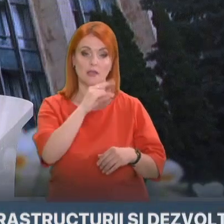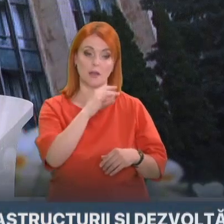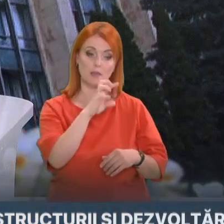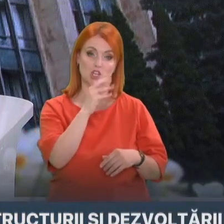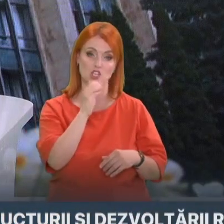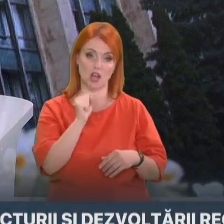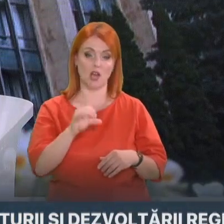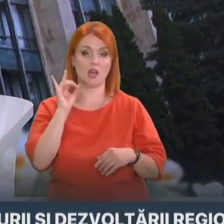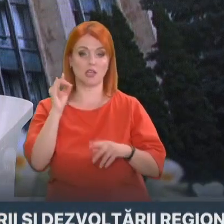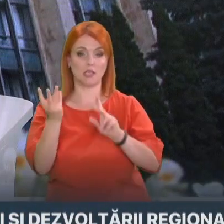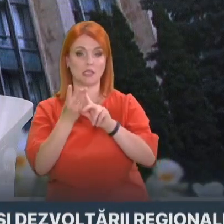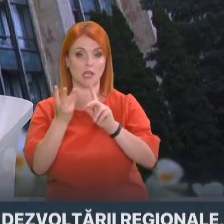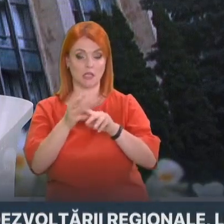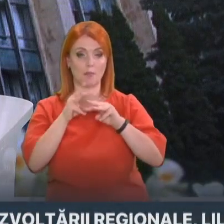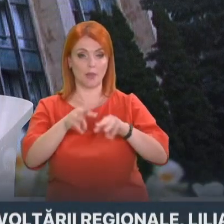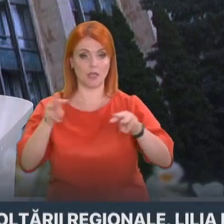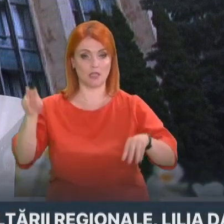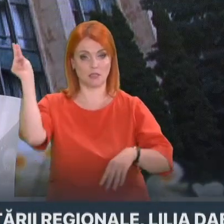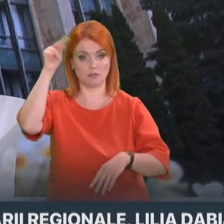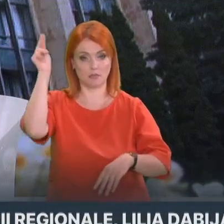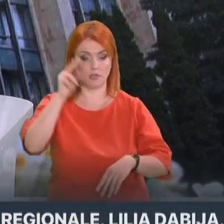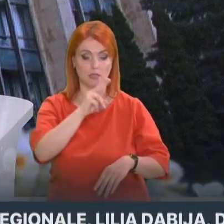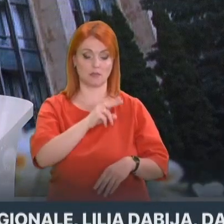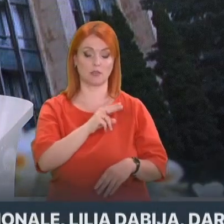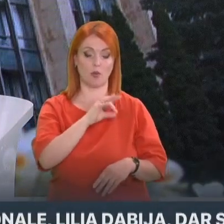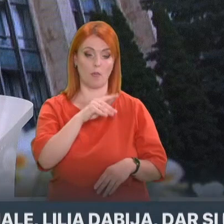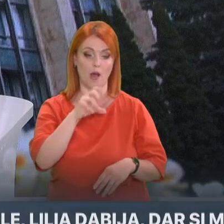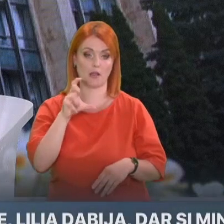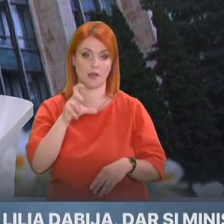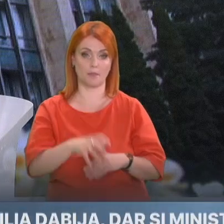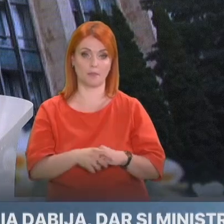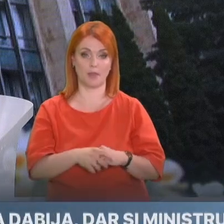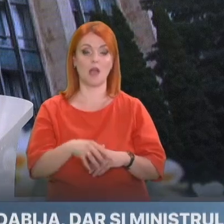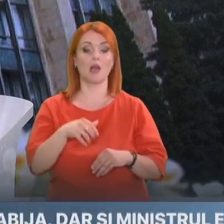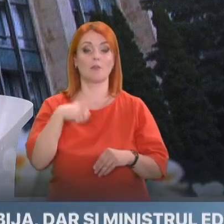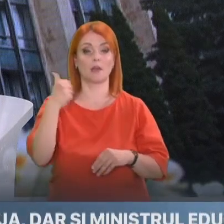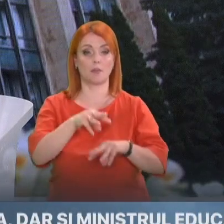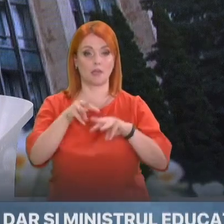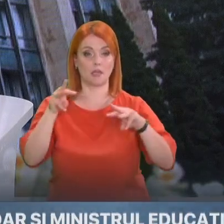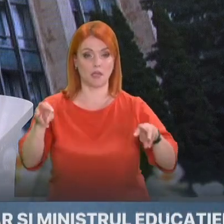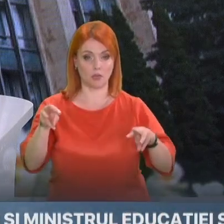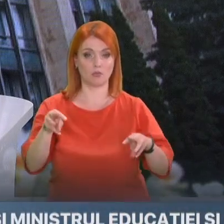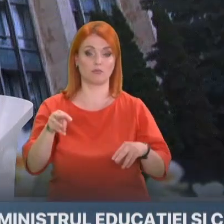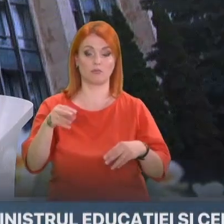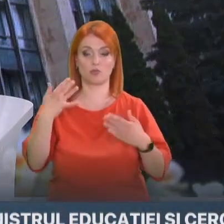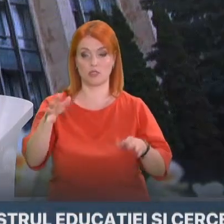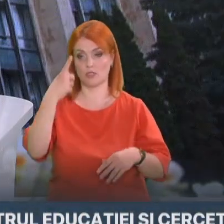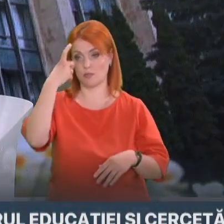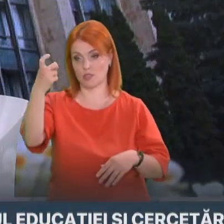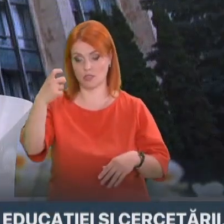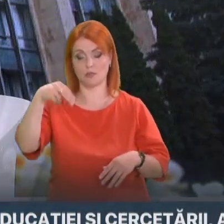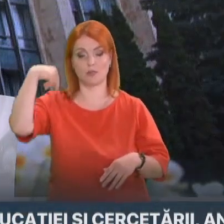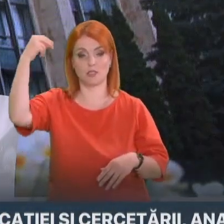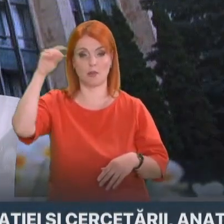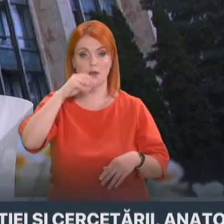a fost făcut de premierul Recean, care a mai precizat că luni va propune șefii statului Maiasandu lista noilor ministri pentru cele trei